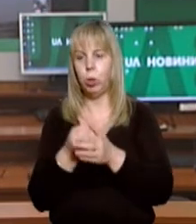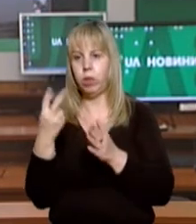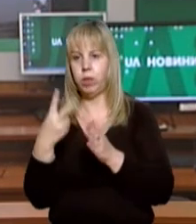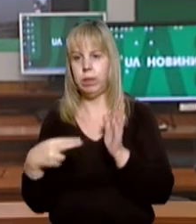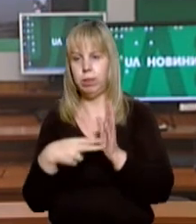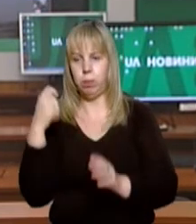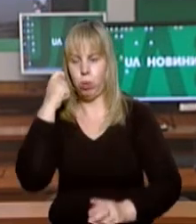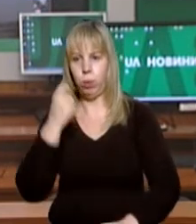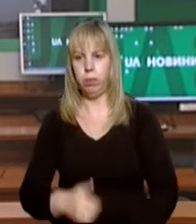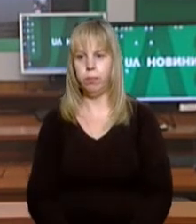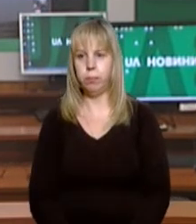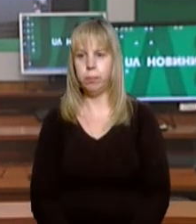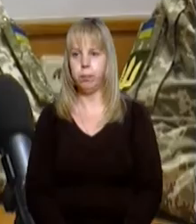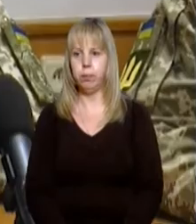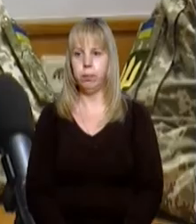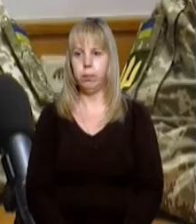27 років.